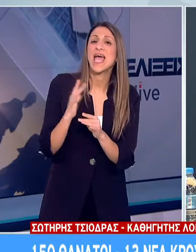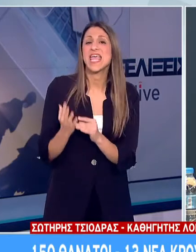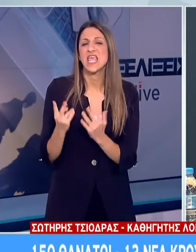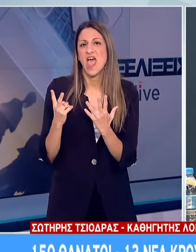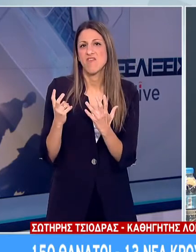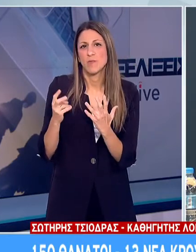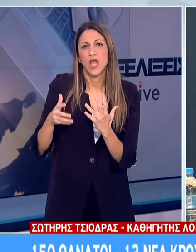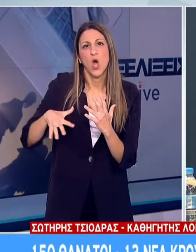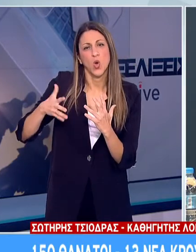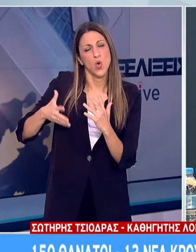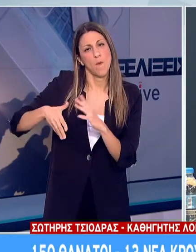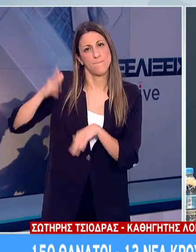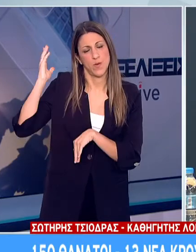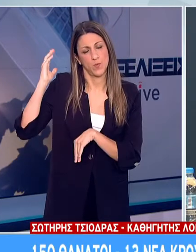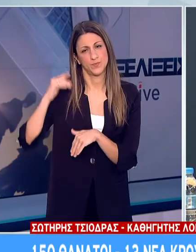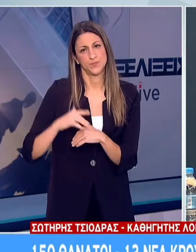ετών και άνω.